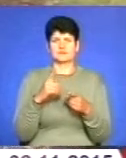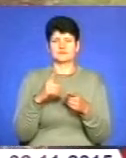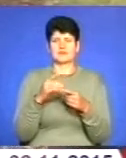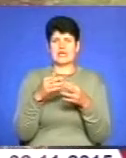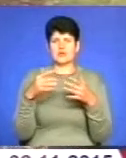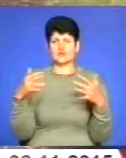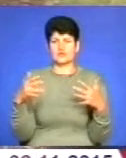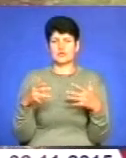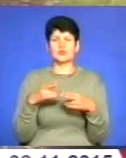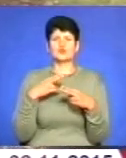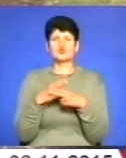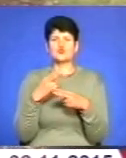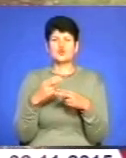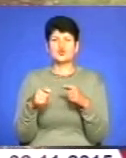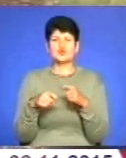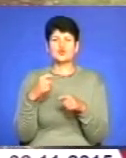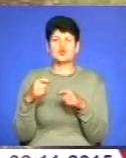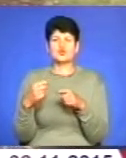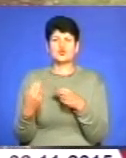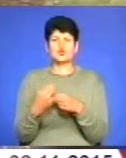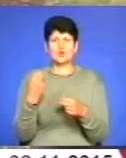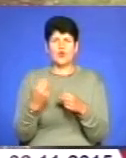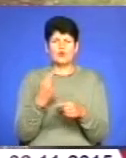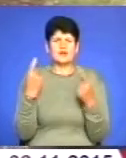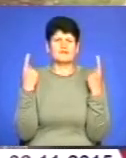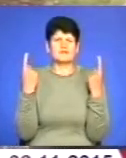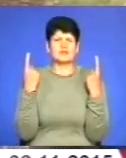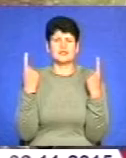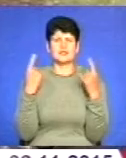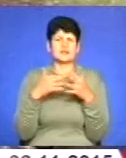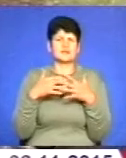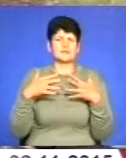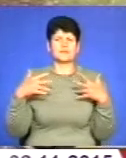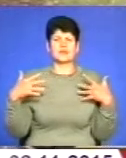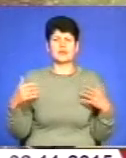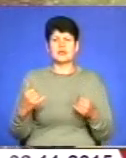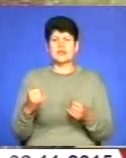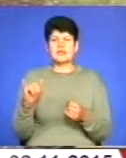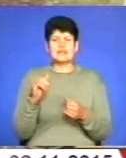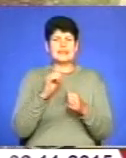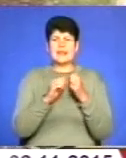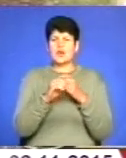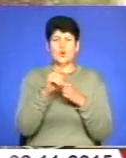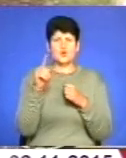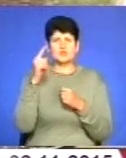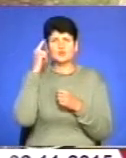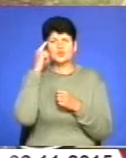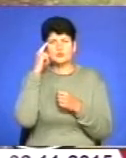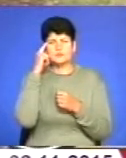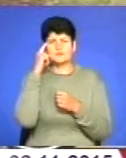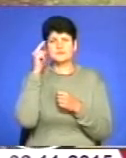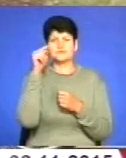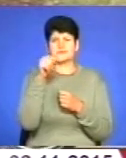Шкода від спалювання сухої рослинності і листя надзвичайно велика і багатогранна. І не кожен замислюється над